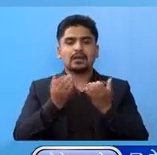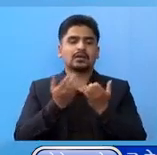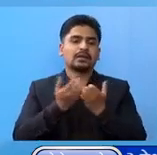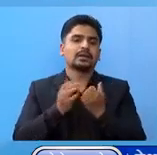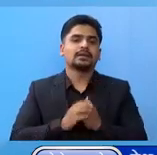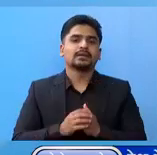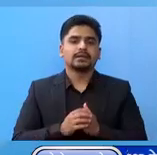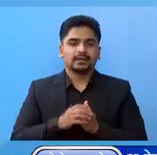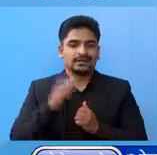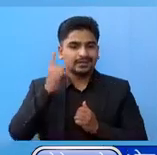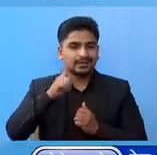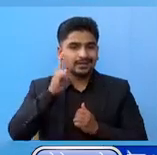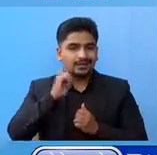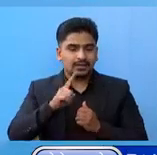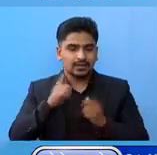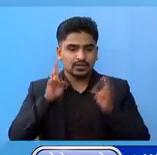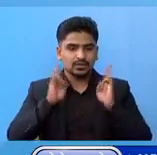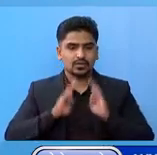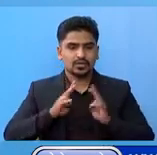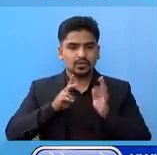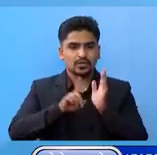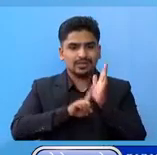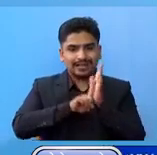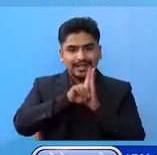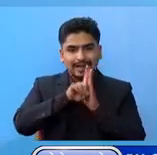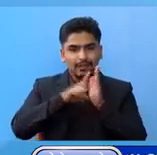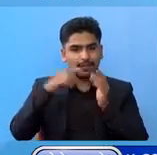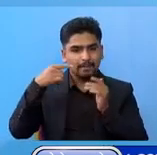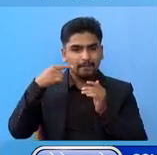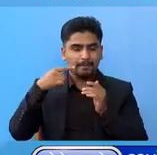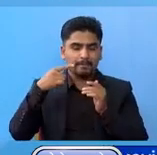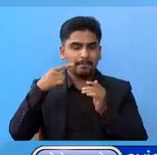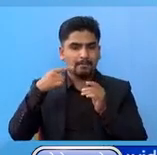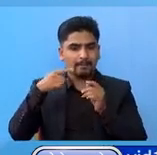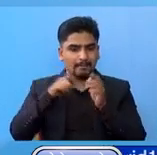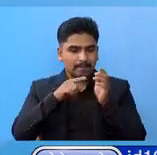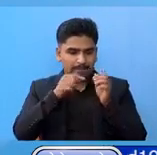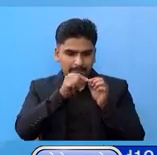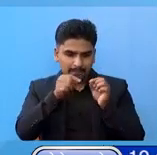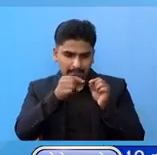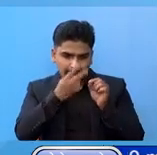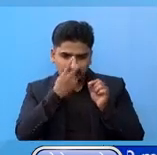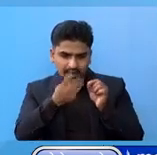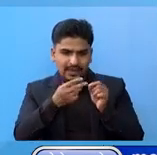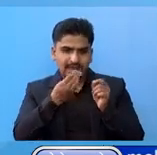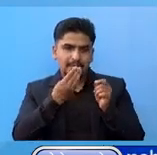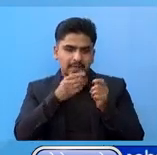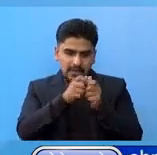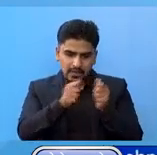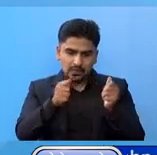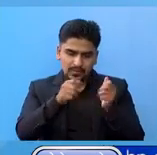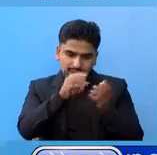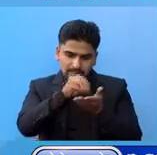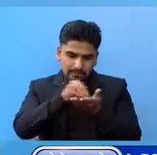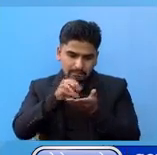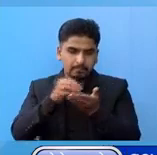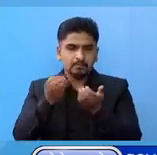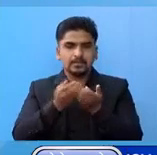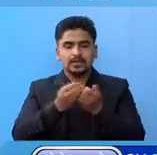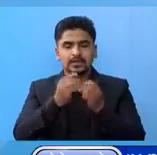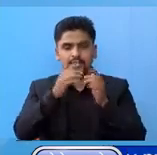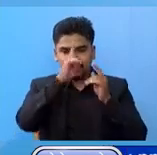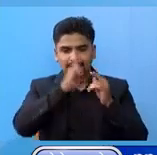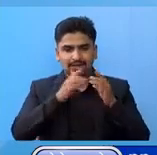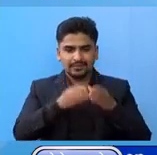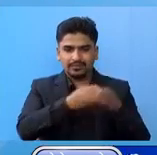गर्ने। हरेक दिन शरीर को तापक्रम नापने र मिती अनुरूप ती पेरा राहने। क्वारिंटेन मा